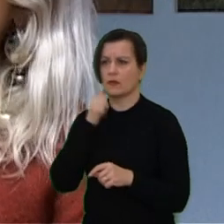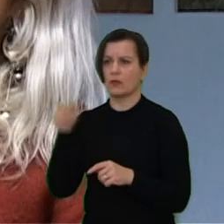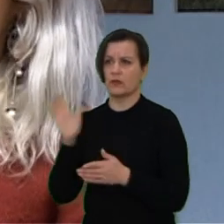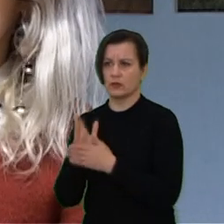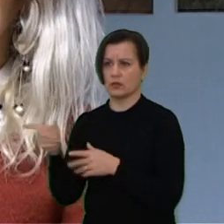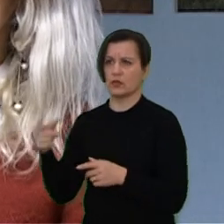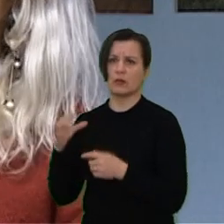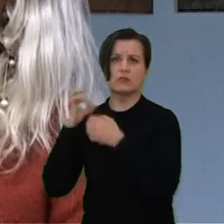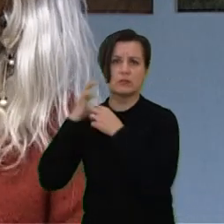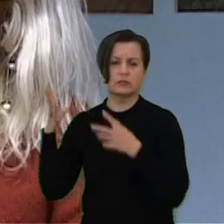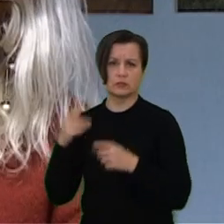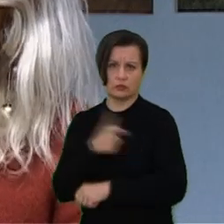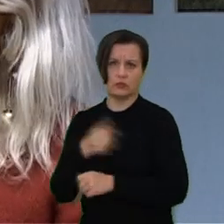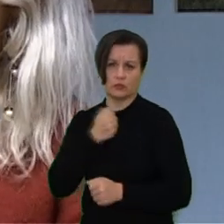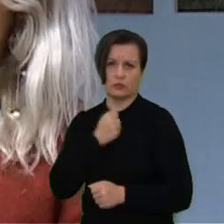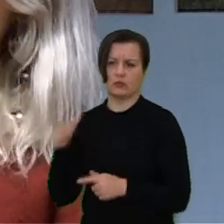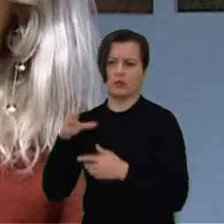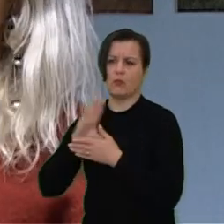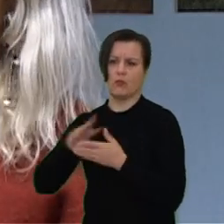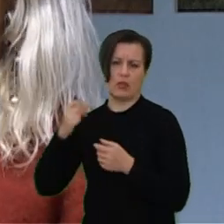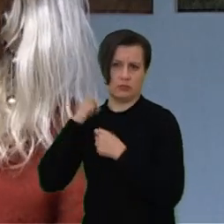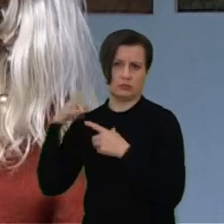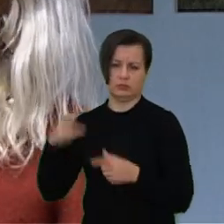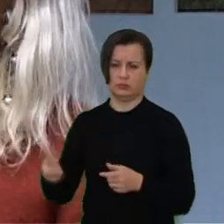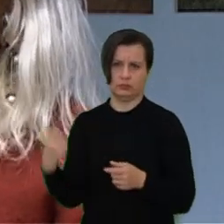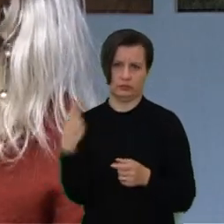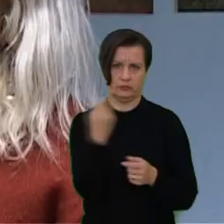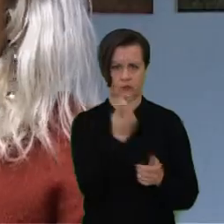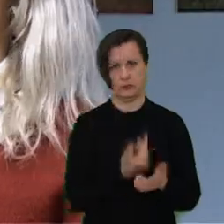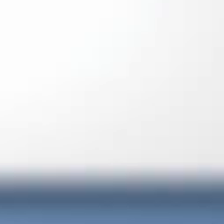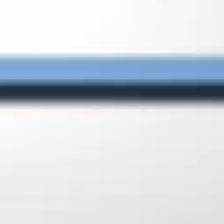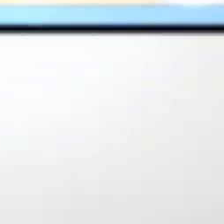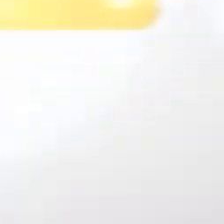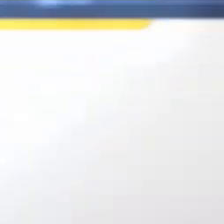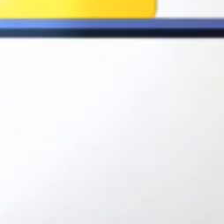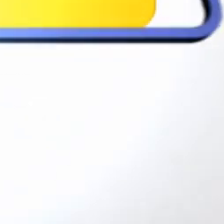pagrindė tie laksantys šunis, kurie puolą, jie turi šimininkos ir jie tiesiog būna paleisti be priežiūros palakstyti.